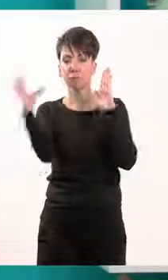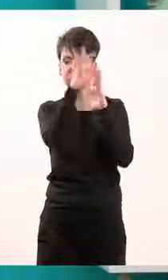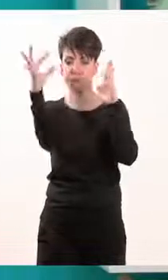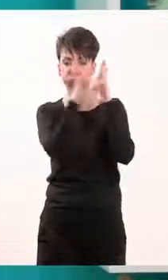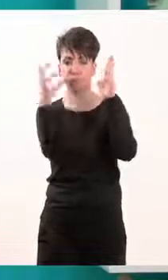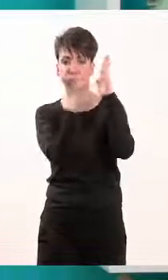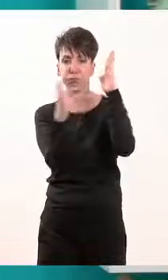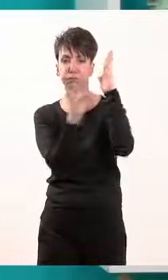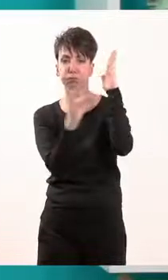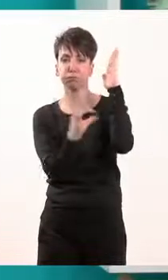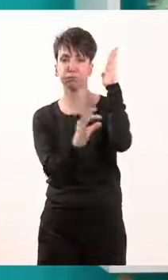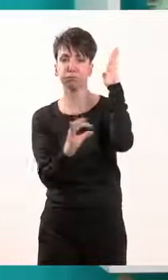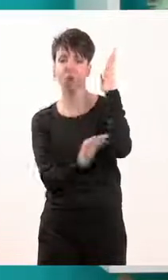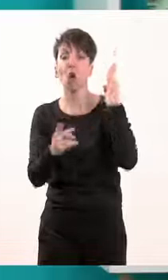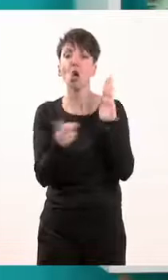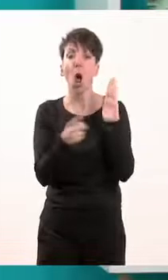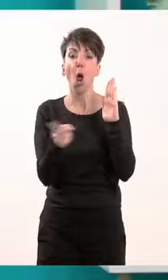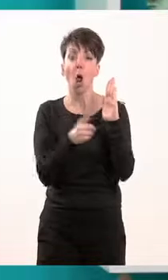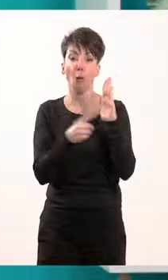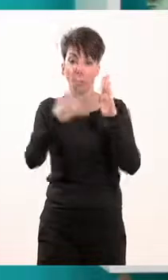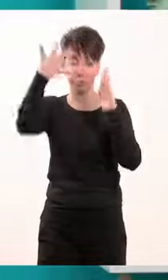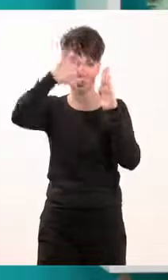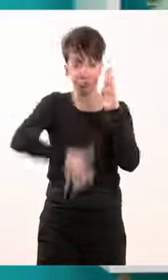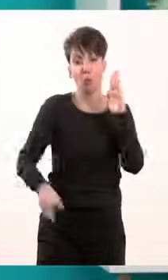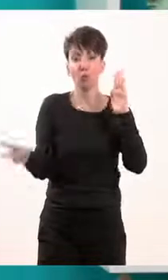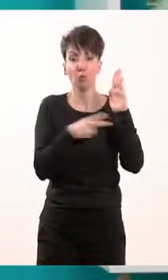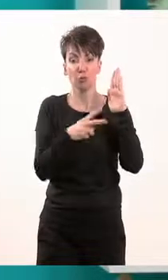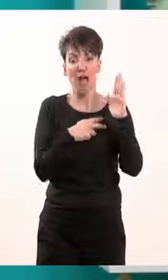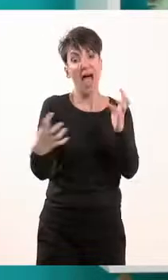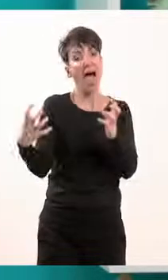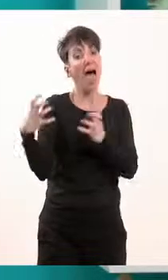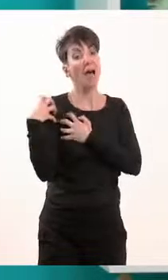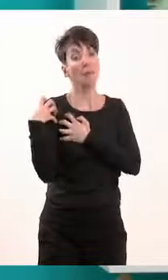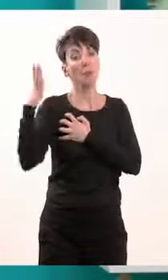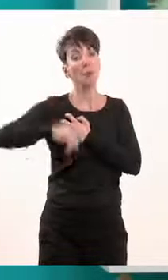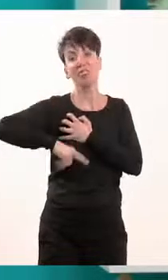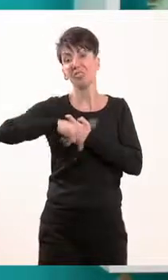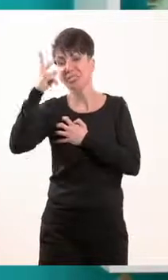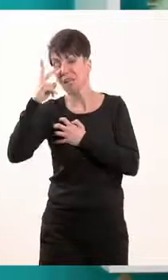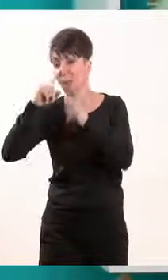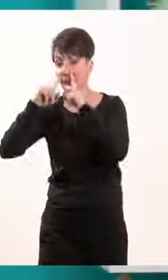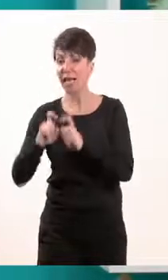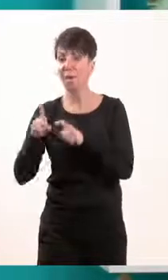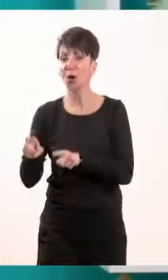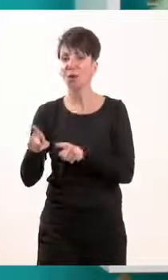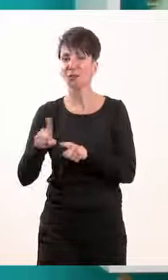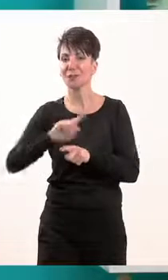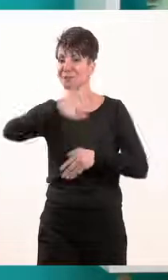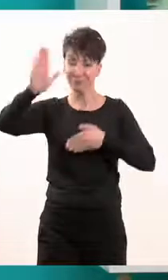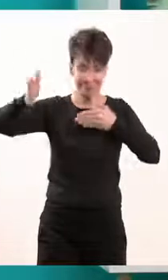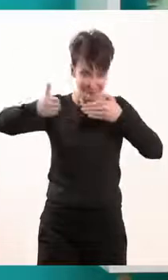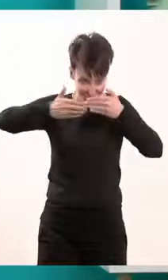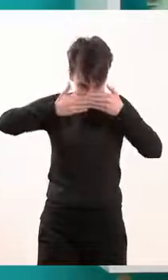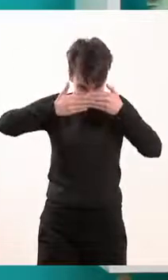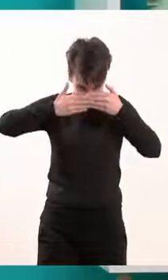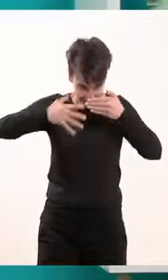λειτουργίες και την ευθύνη που φέρει. Και αυτό που θέλω να κλείσω είναι λέγοντάς σας